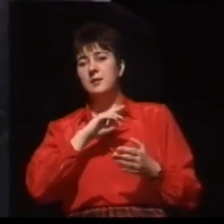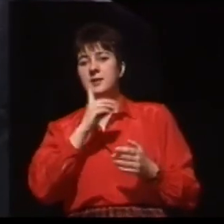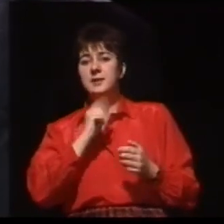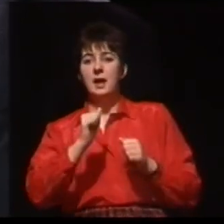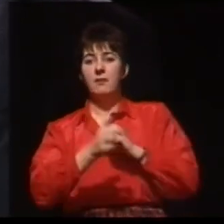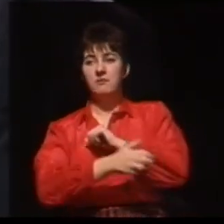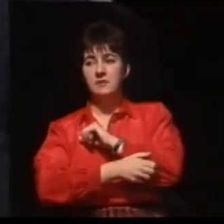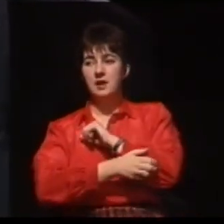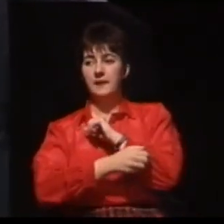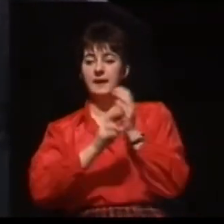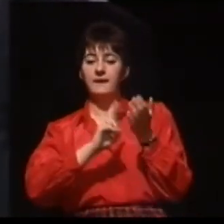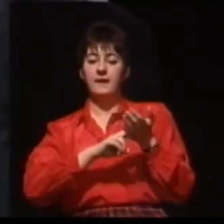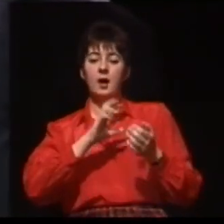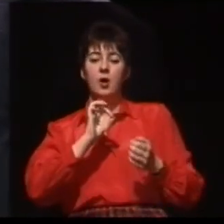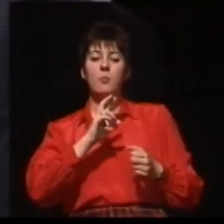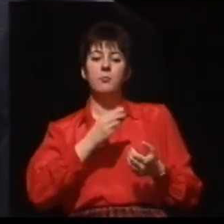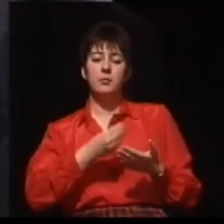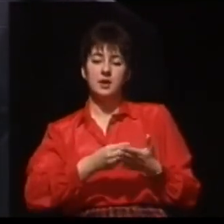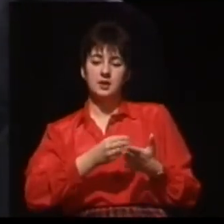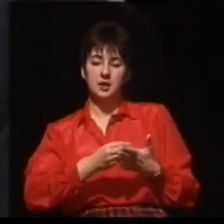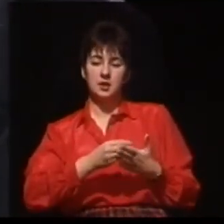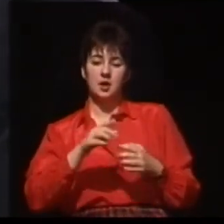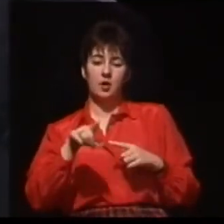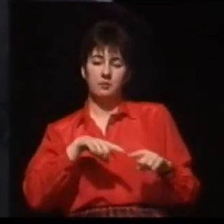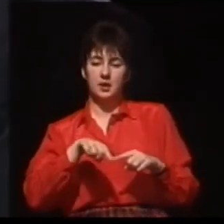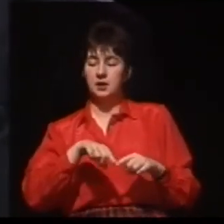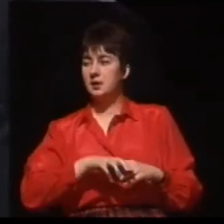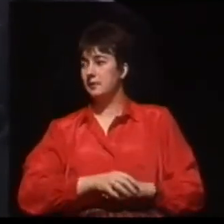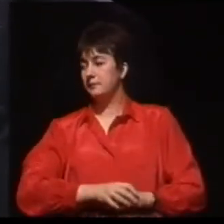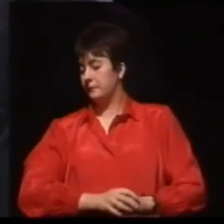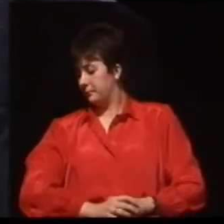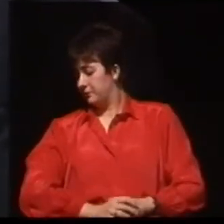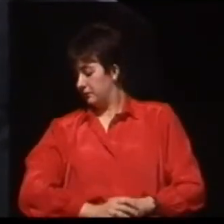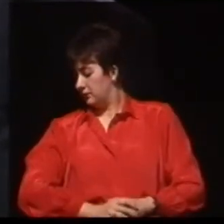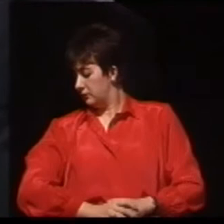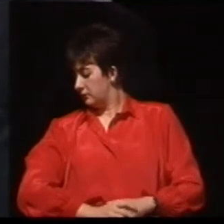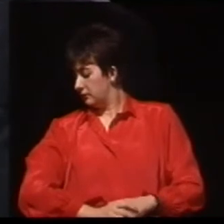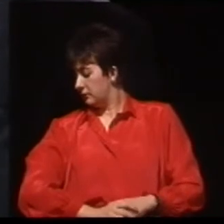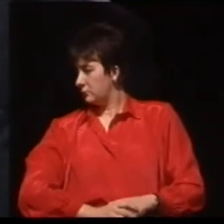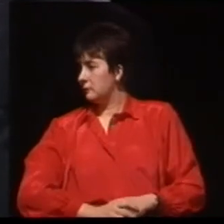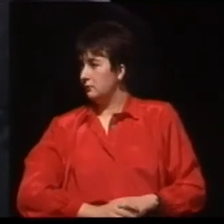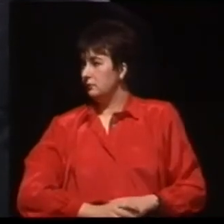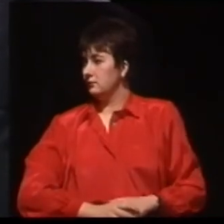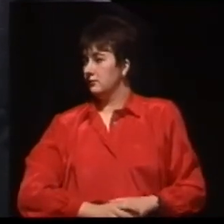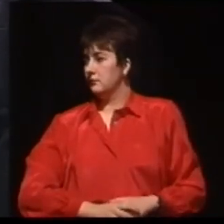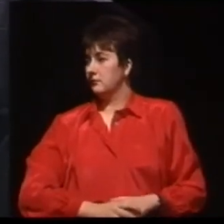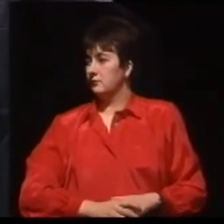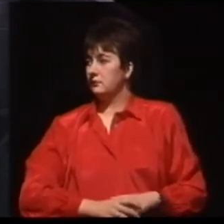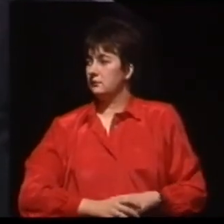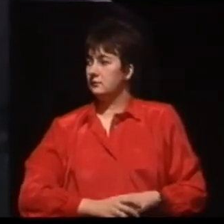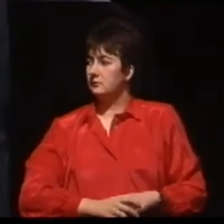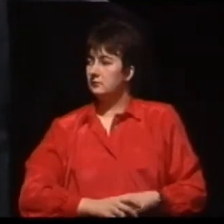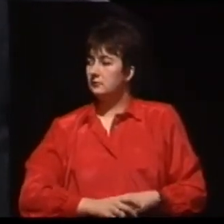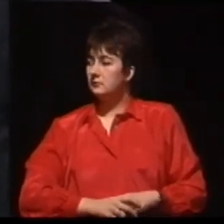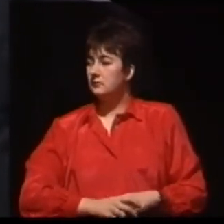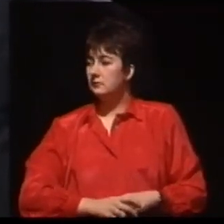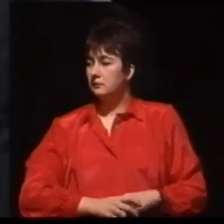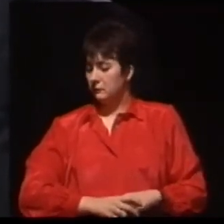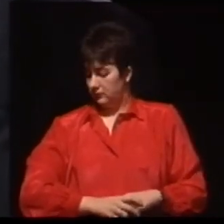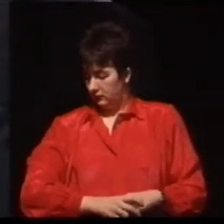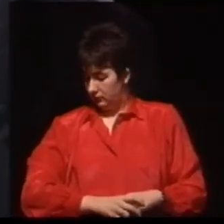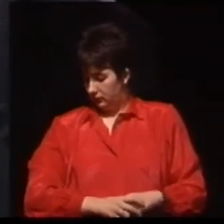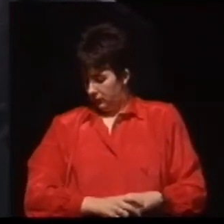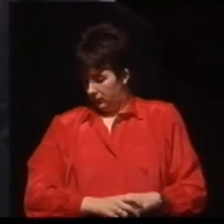że ta operacja kosztuje tyle, że upraszcza się to sformułowanie i odnosi się je zarówno do rehabilitacji, jak i do